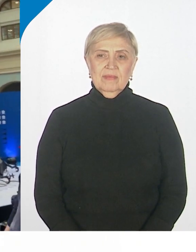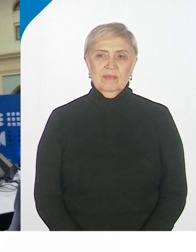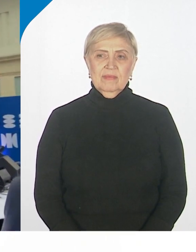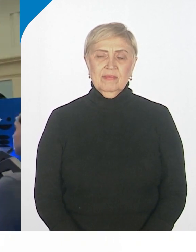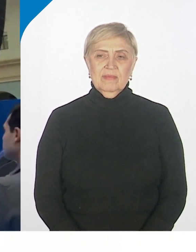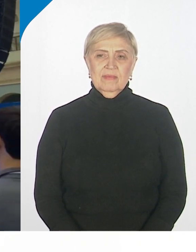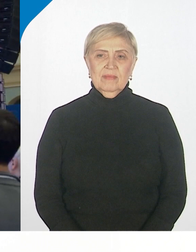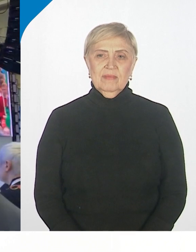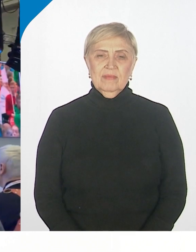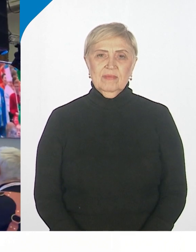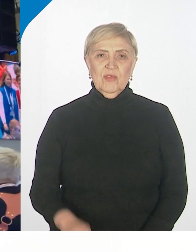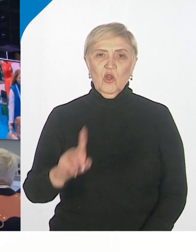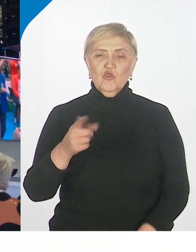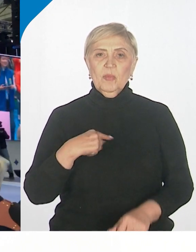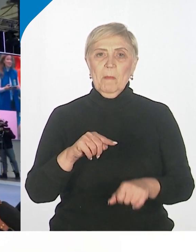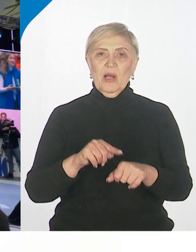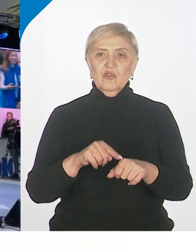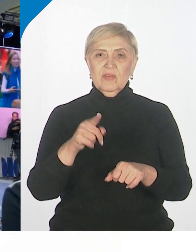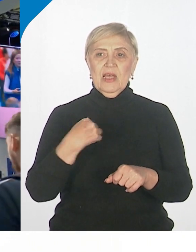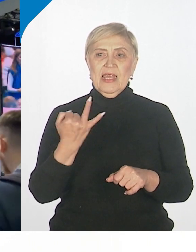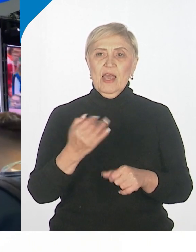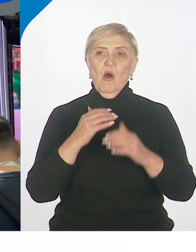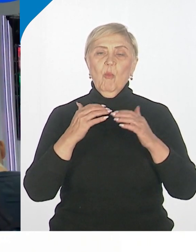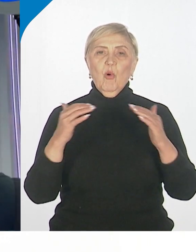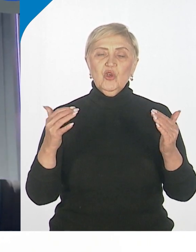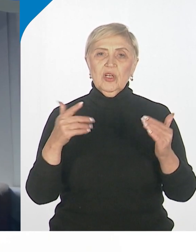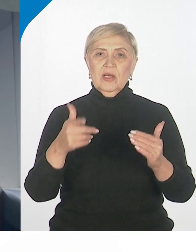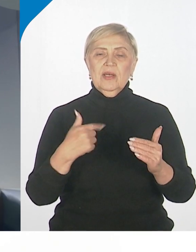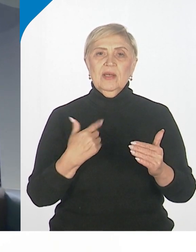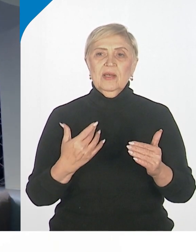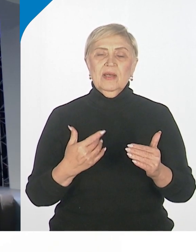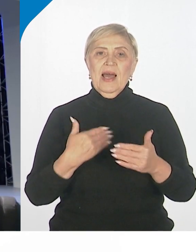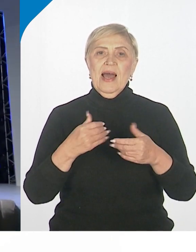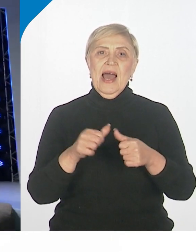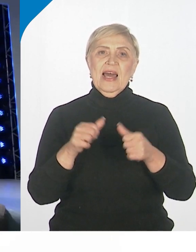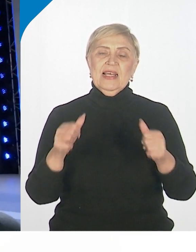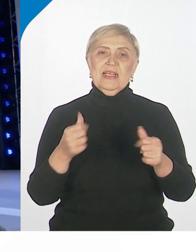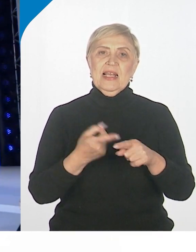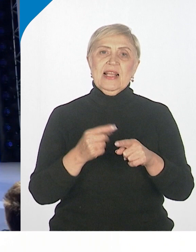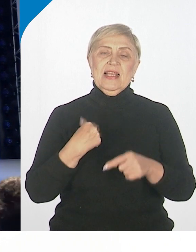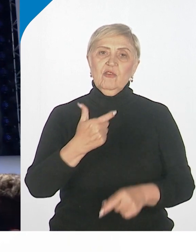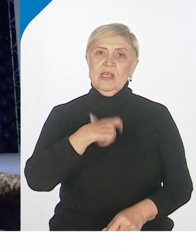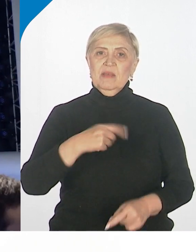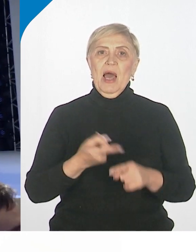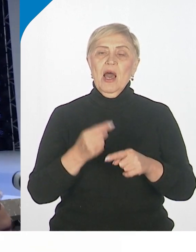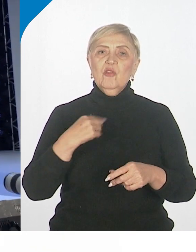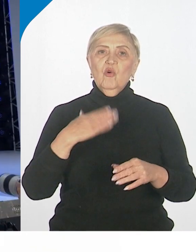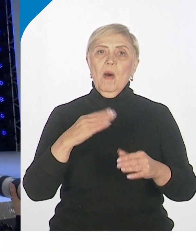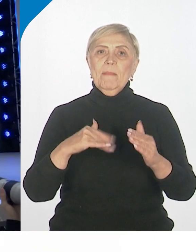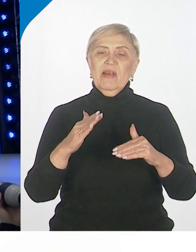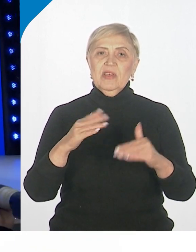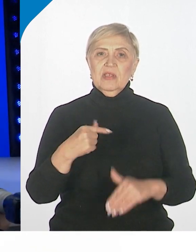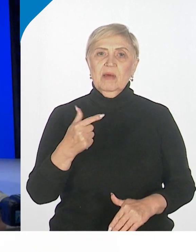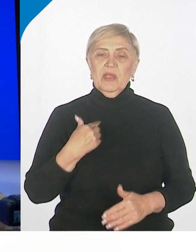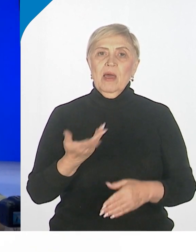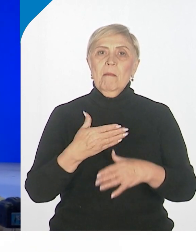Чтобы почувствовать и больше, как говорится, раскрыть для себя вот эту профессию, мне